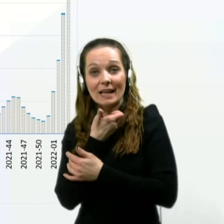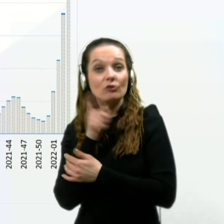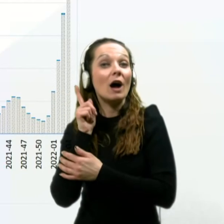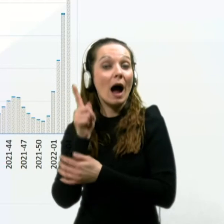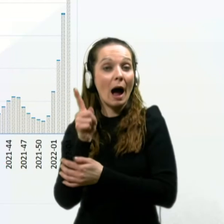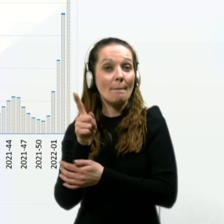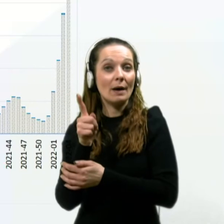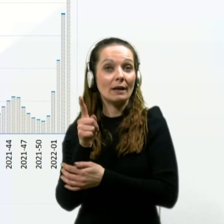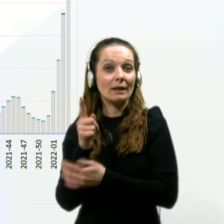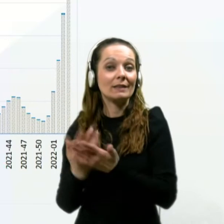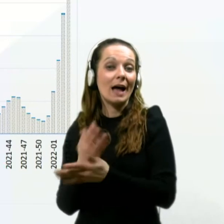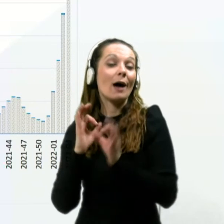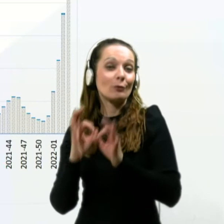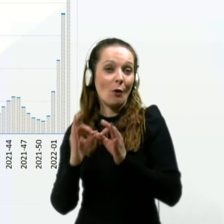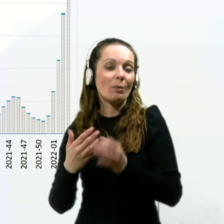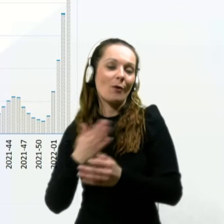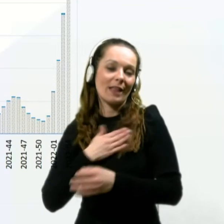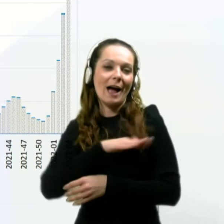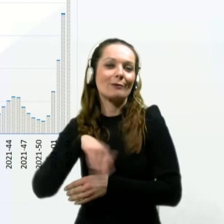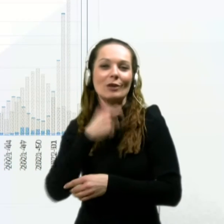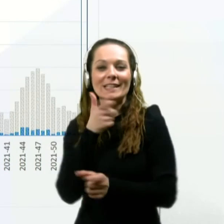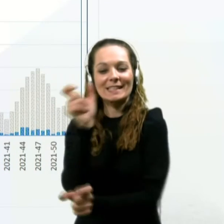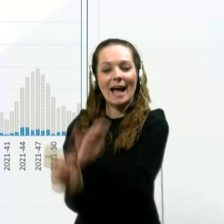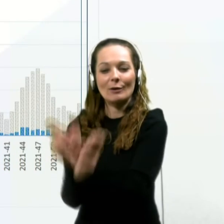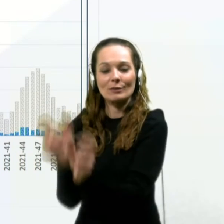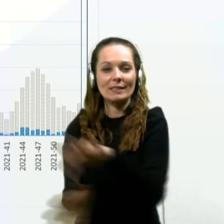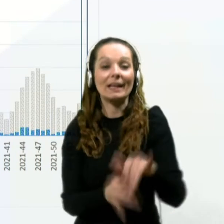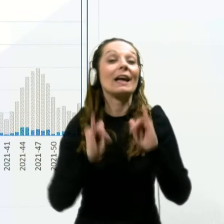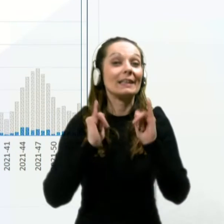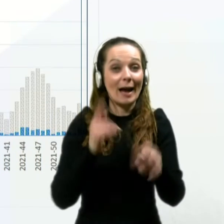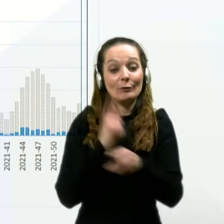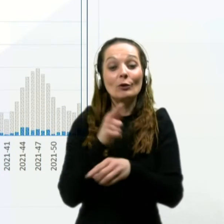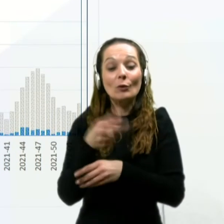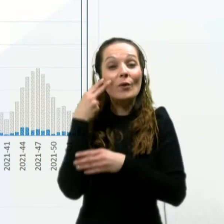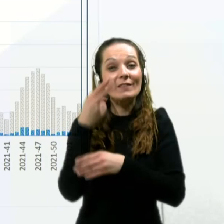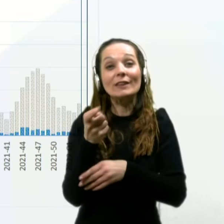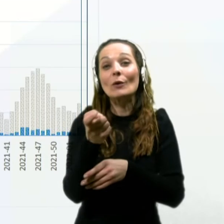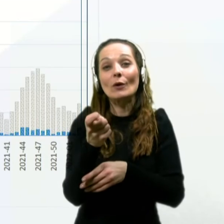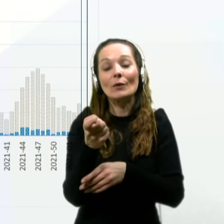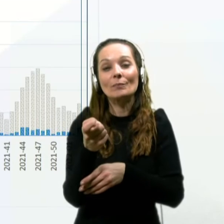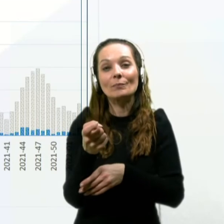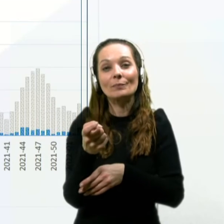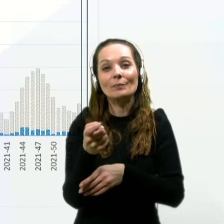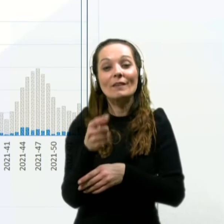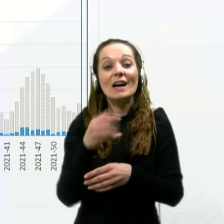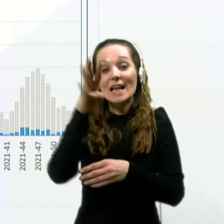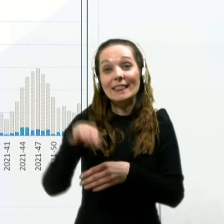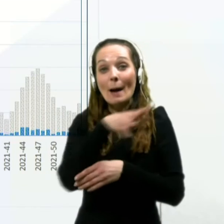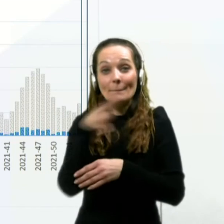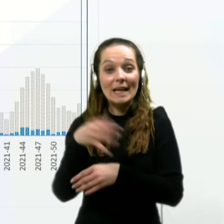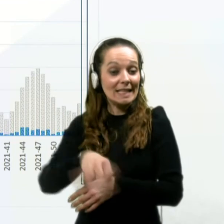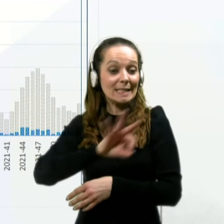vendar le dobrobit tudi za te naše starostnike. Prav tako je to vidno tudi v tabeli